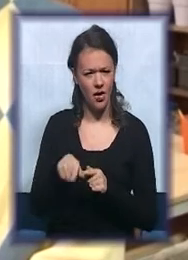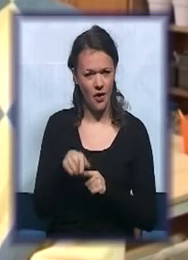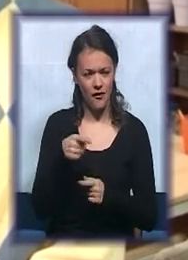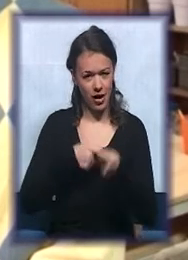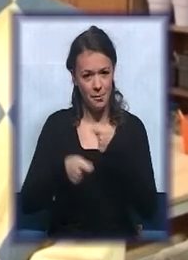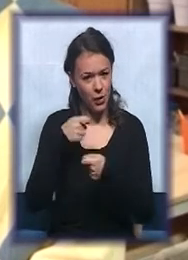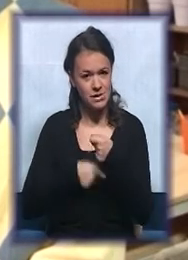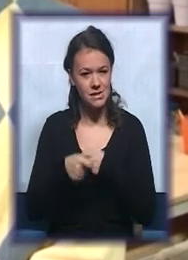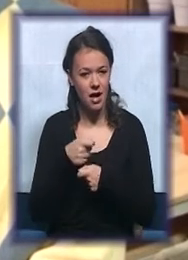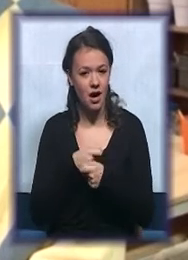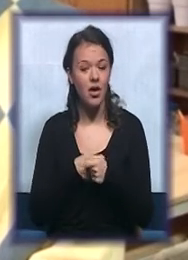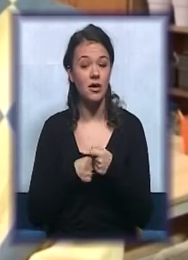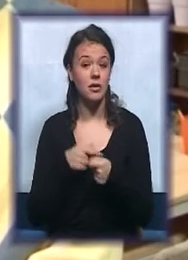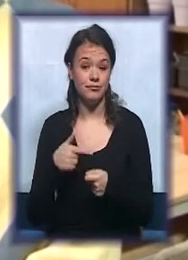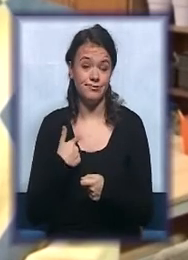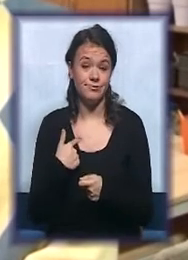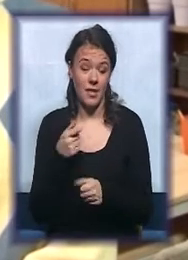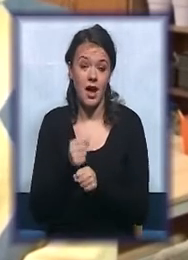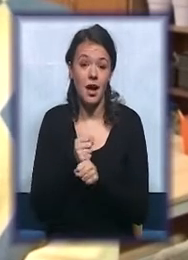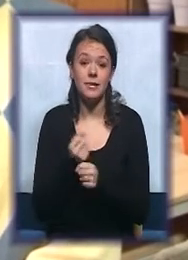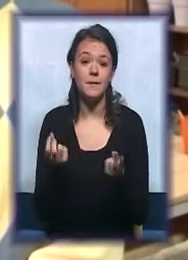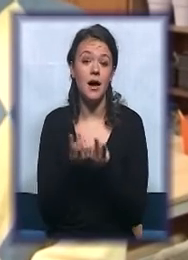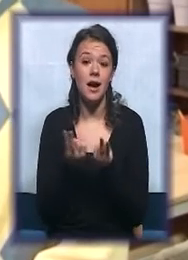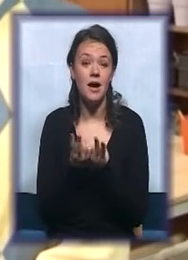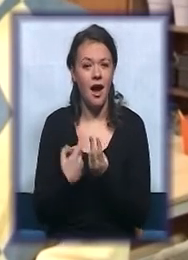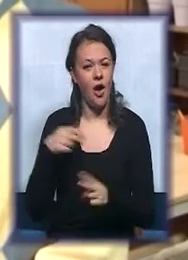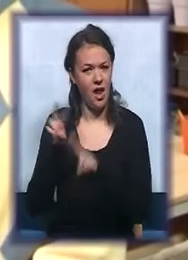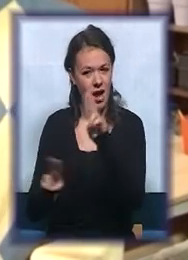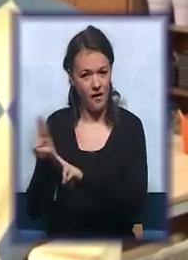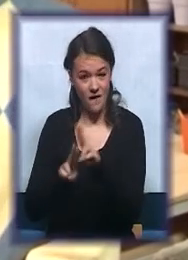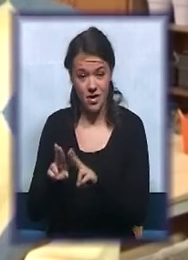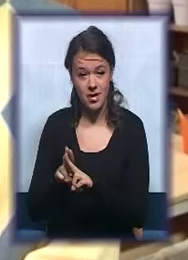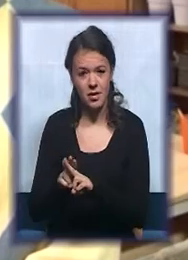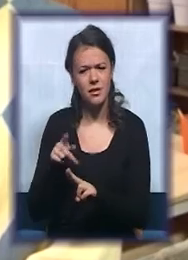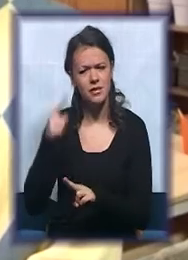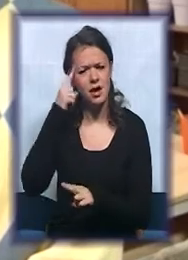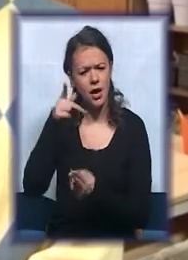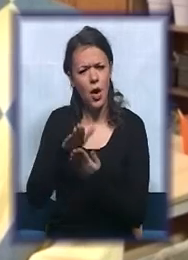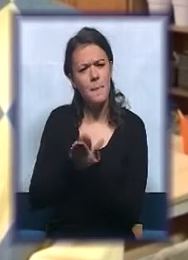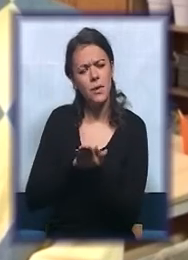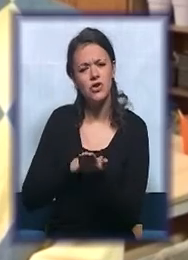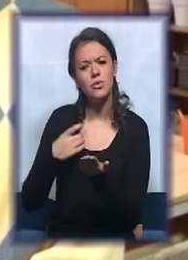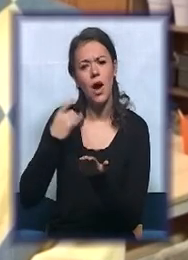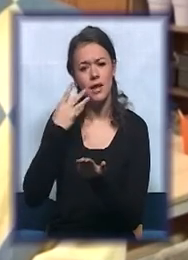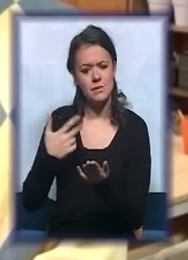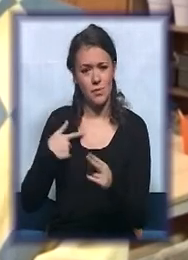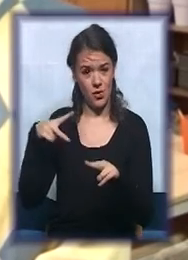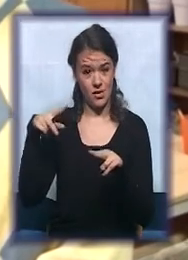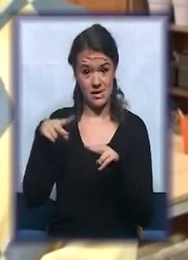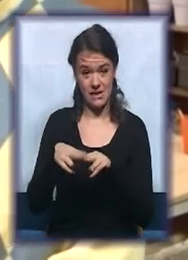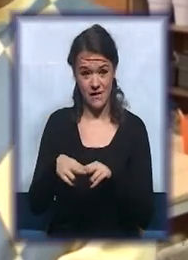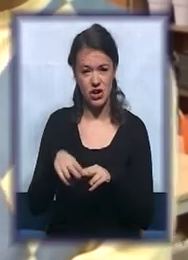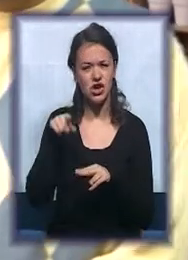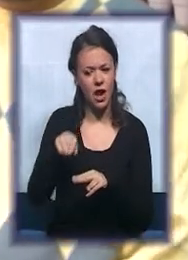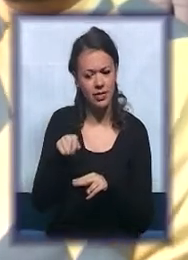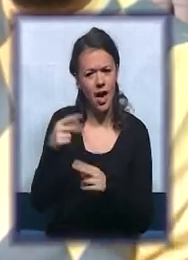u kome radim kao negovatelj, znate, početku kada smo završili te